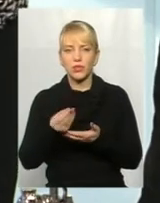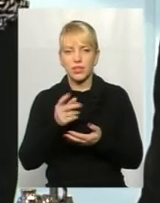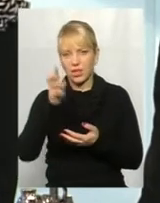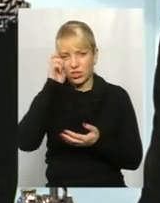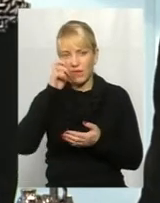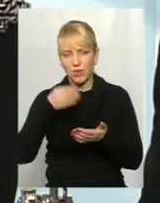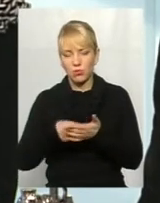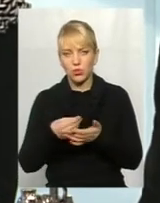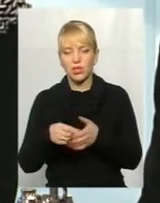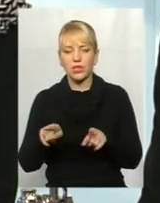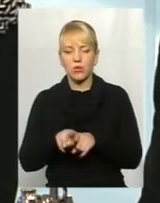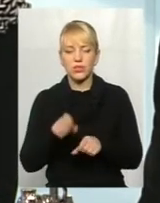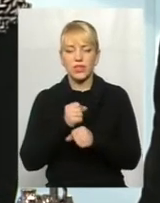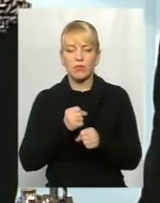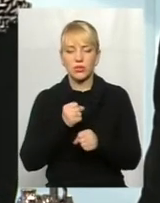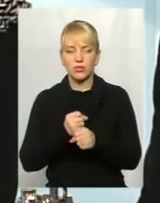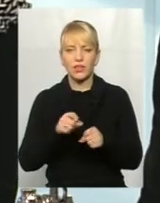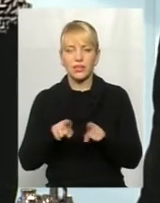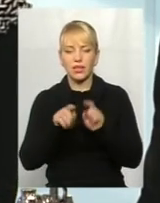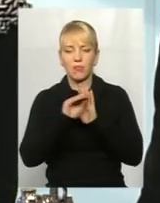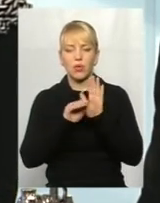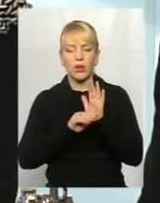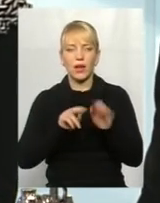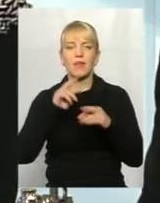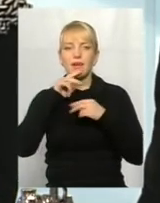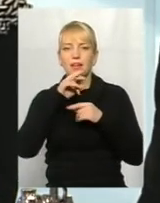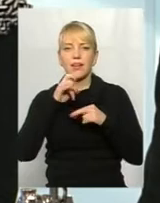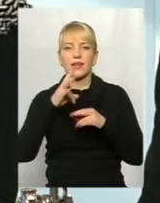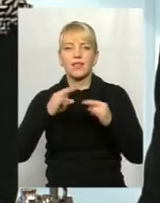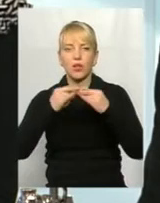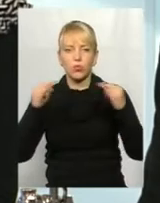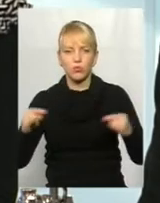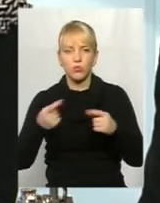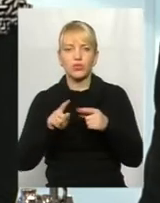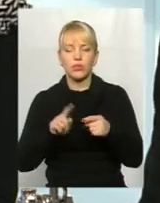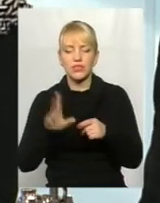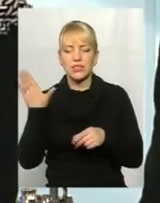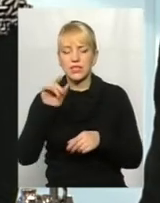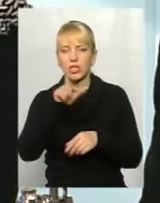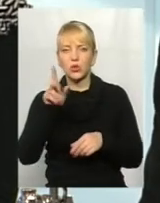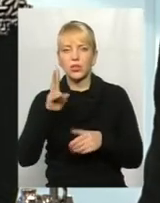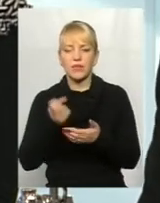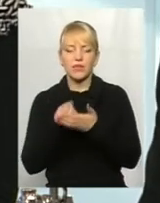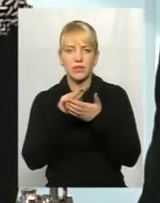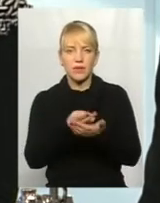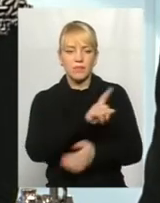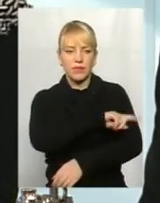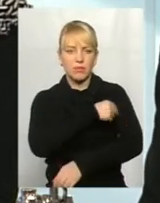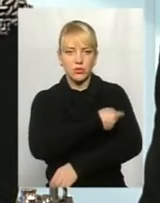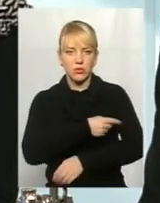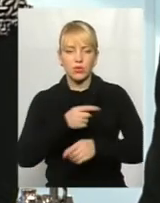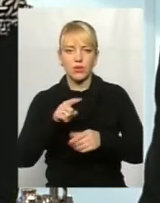року така програма, «Ліки на тумбочку». Тобто всі пацієнти, які перебувають на стаціонарному лікуванні в міській лікарні, вони